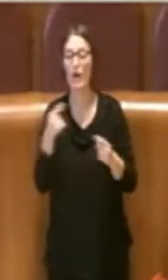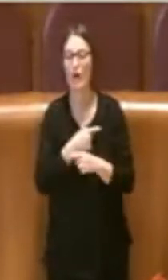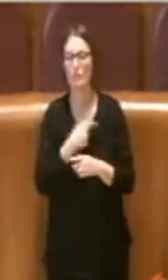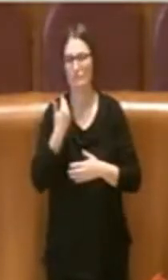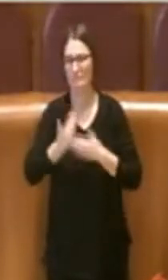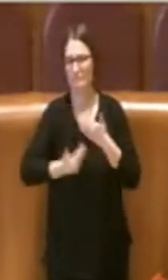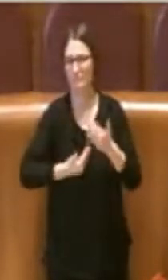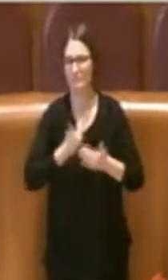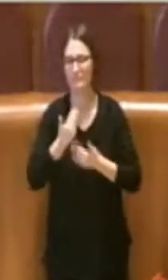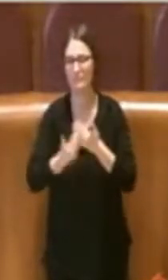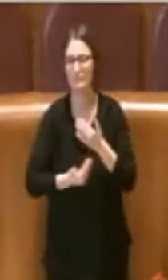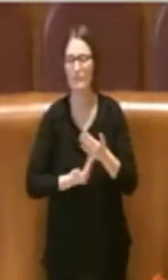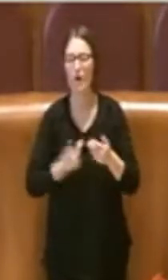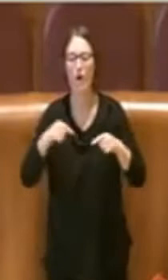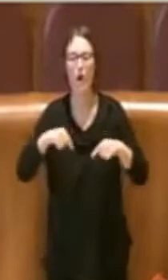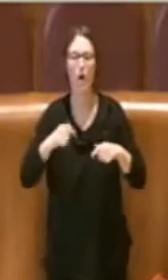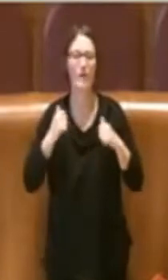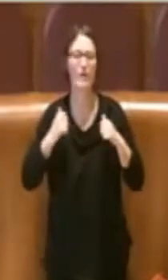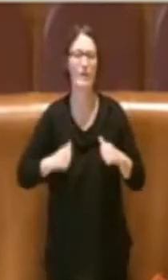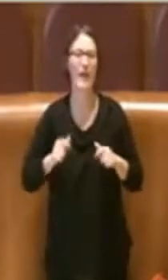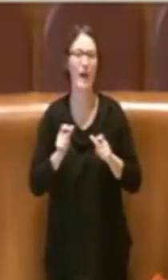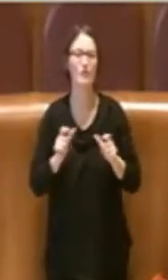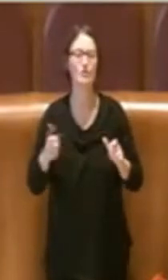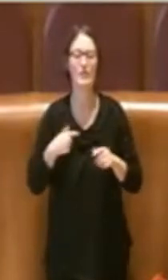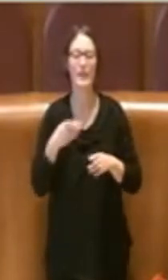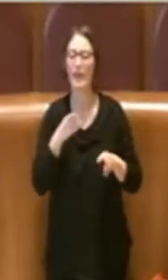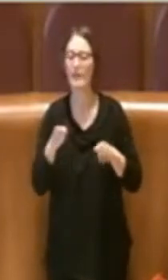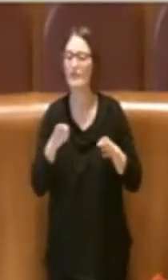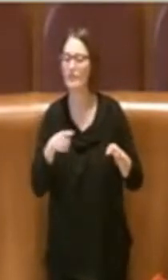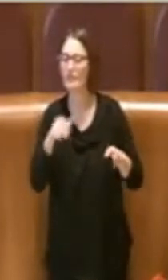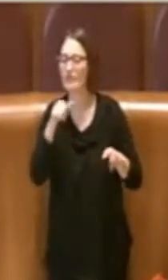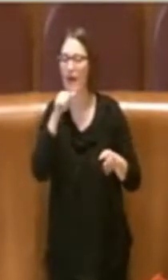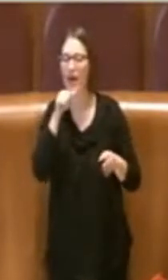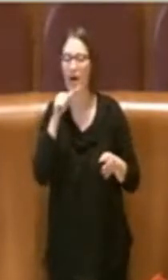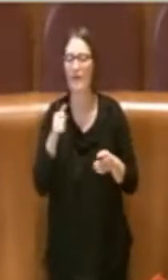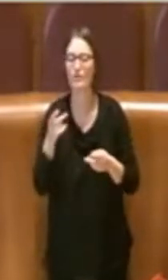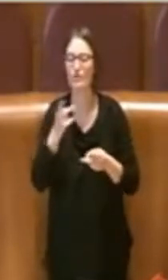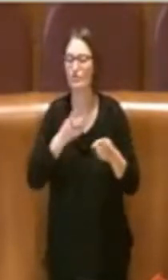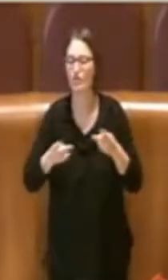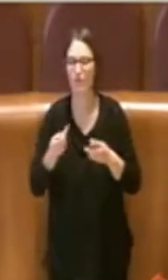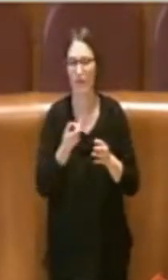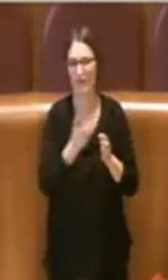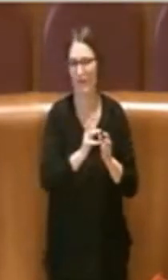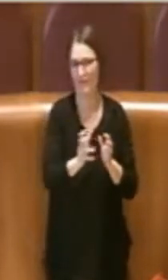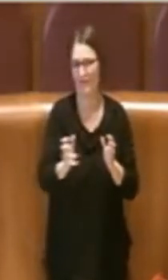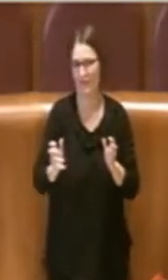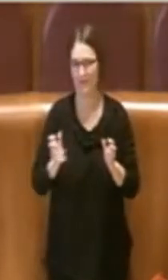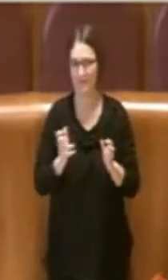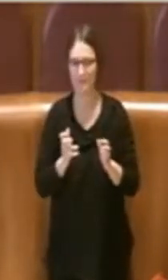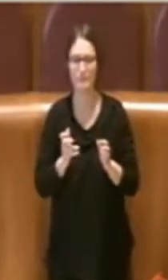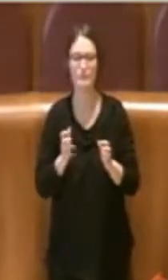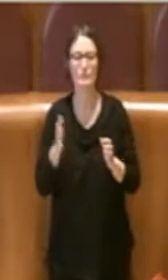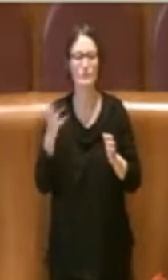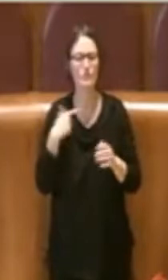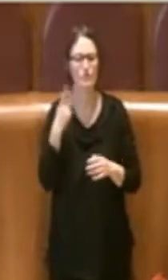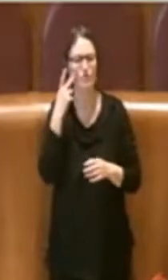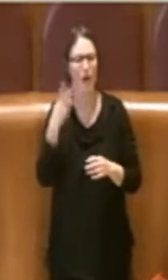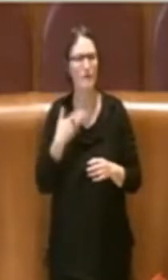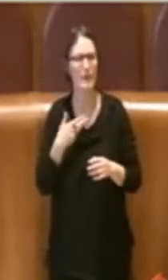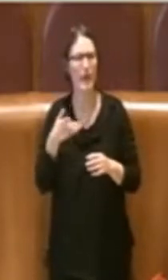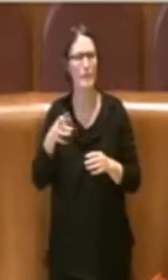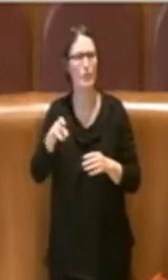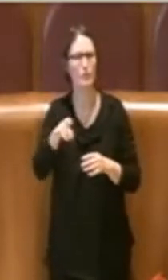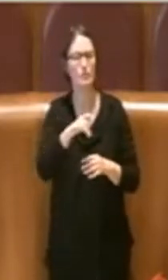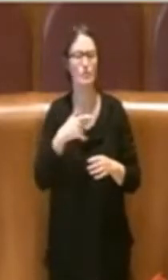cercano servizi diversificati e già nei mercati vediamo tipologie di